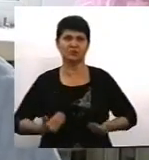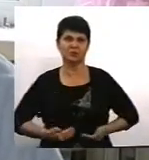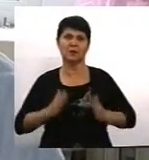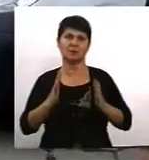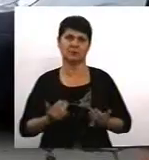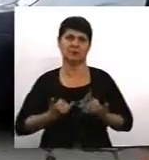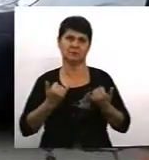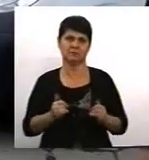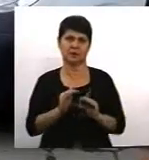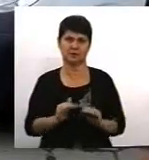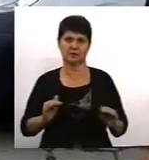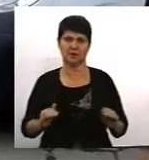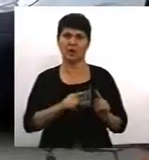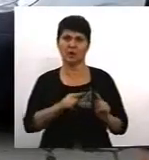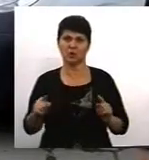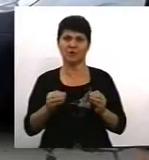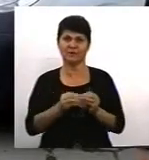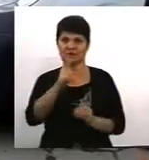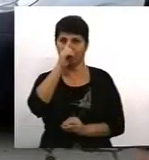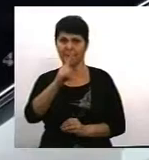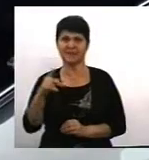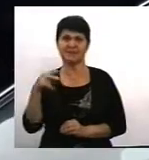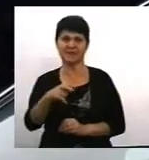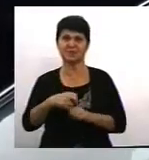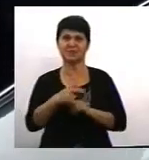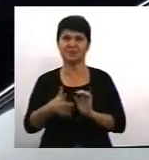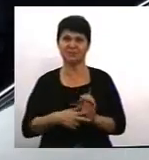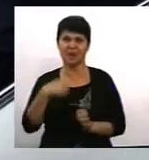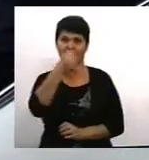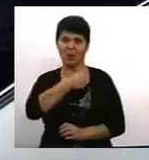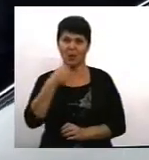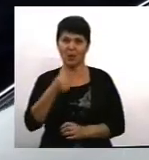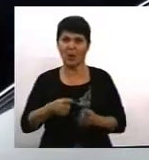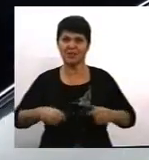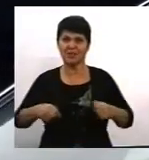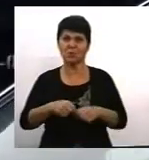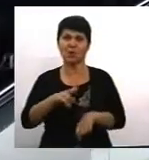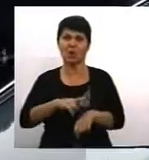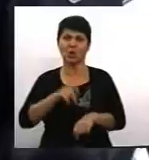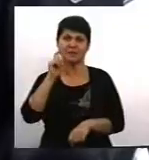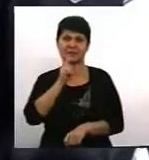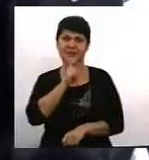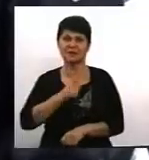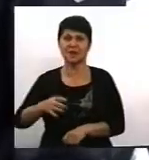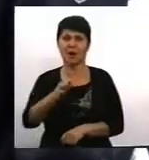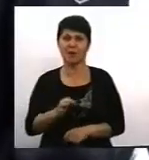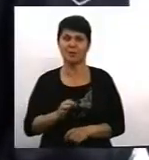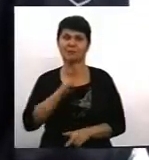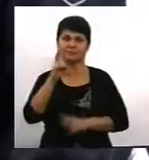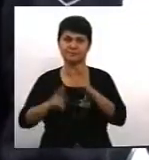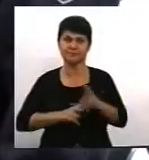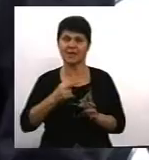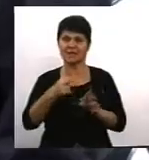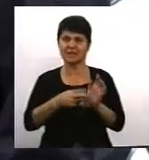дітей. Впродовж 10 місяців 2018 року до підрозділів поліції Вінницької області надійшло понад 7,5